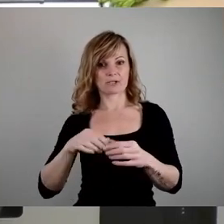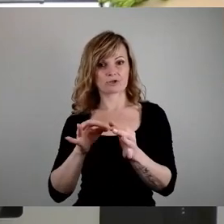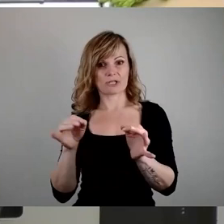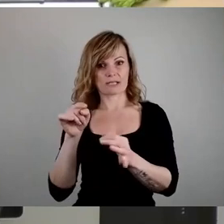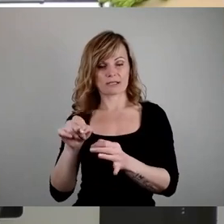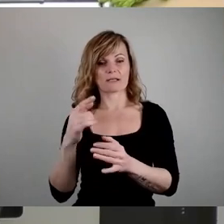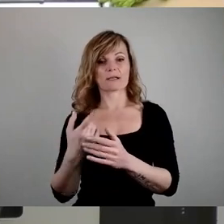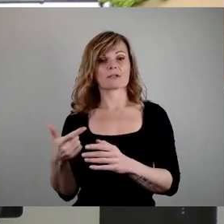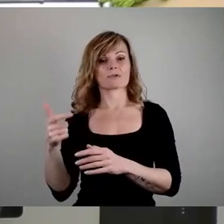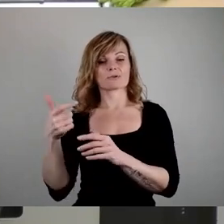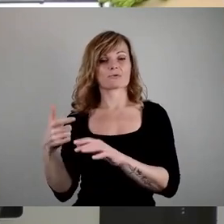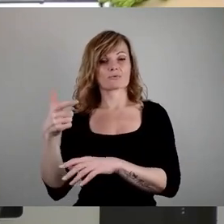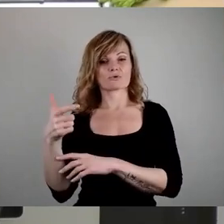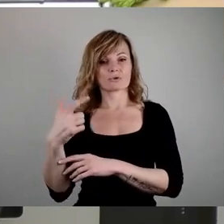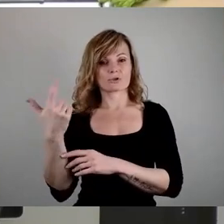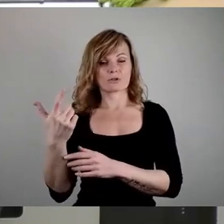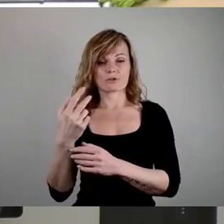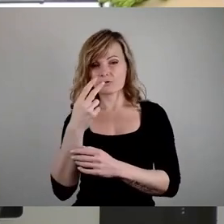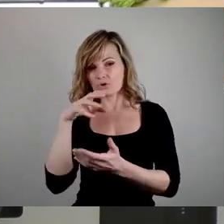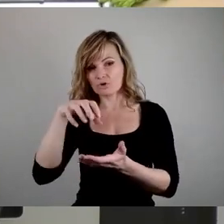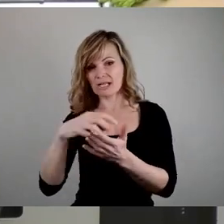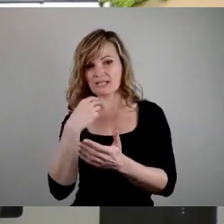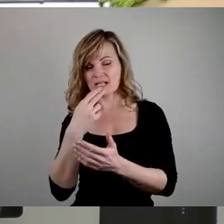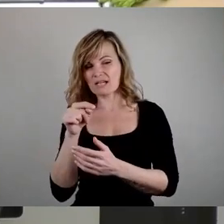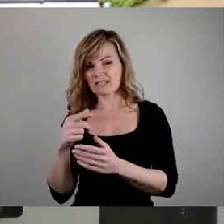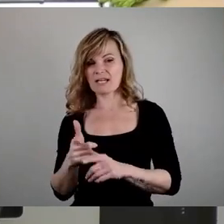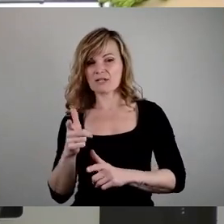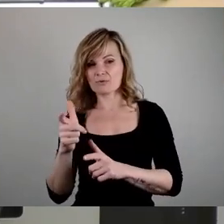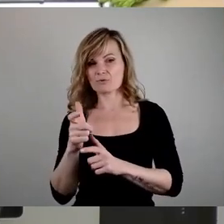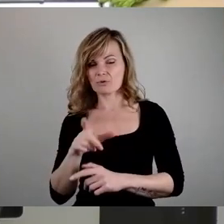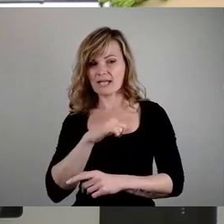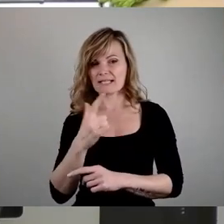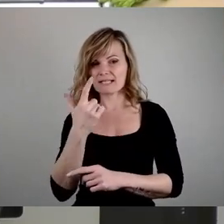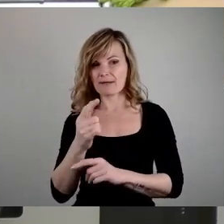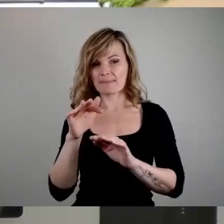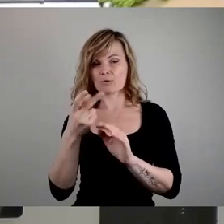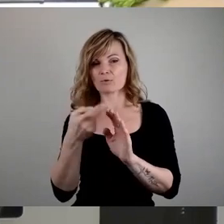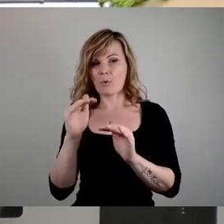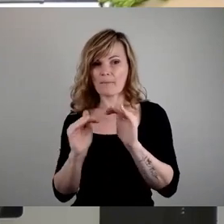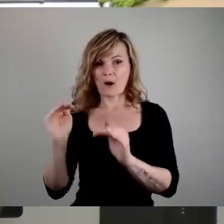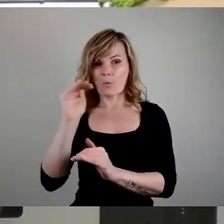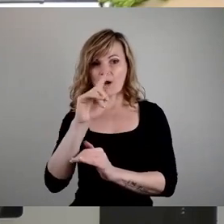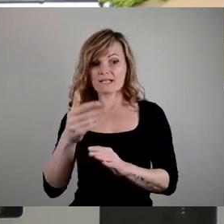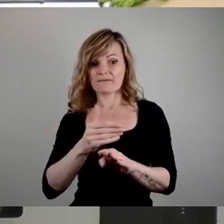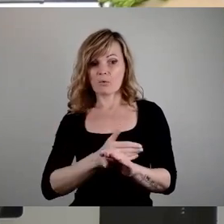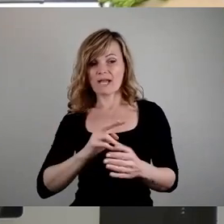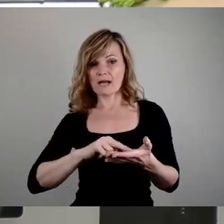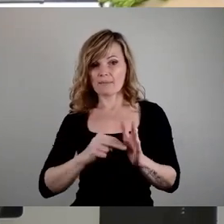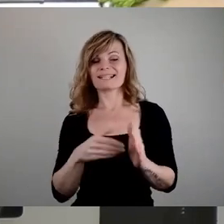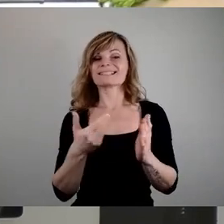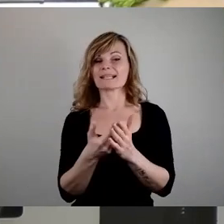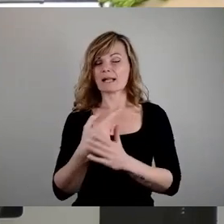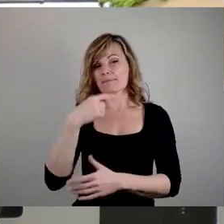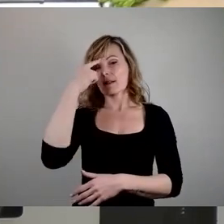der Stadt vorsehe, der 2 Millionen Euro höher sei, als es im Haushalt geplant war. Er erinnert daran, dass es